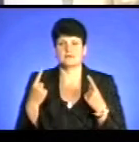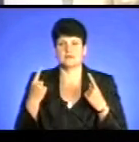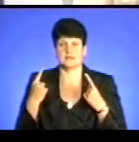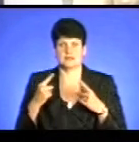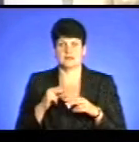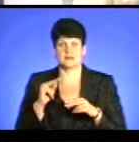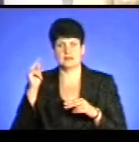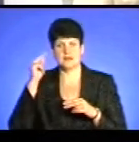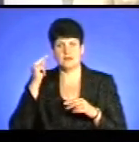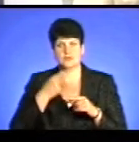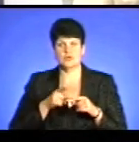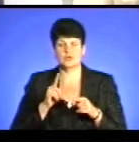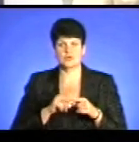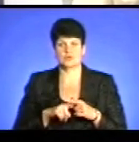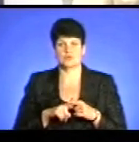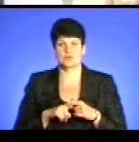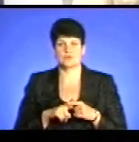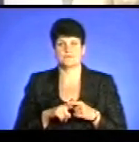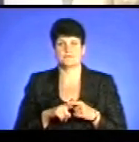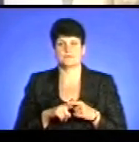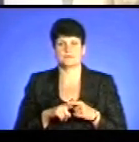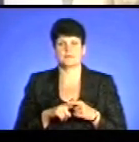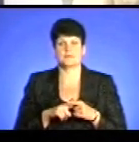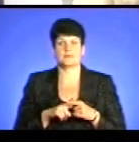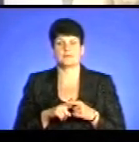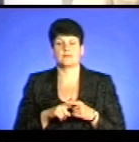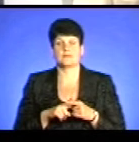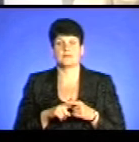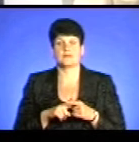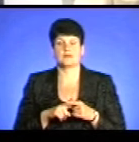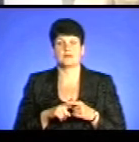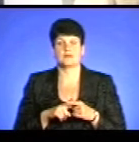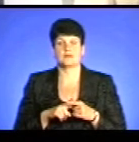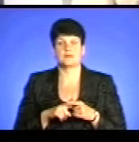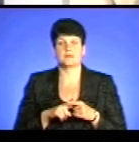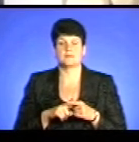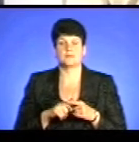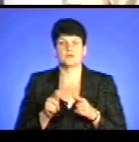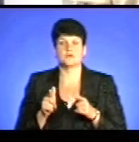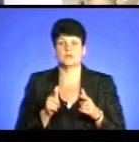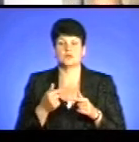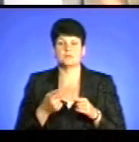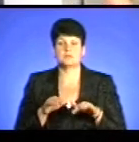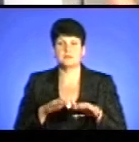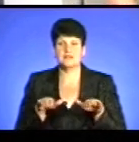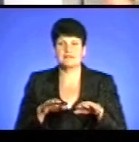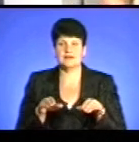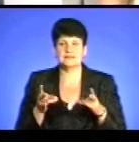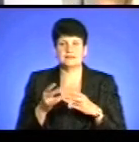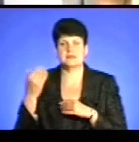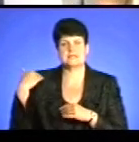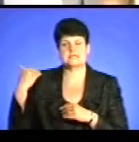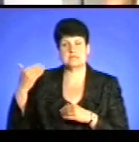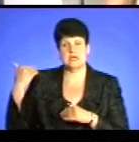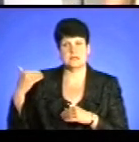навиків цього матроса-рятувальника на водолазних станціях. Впідплувати до такої людини потрібно ззаду,